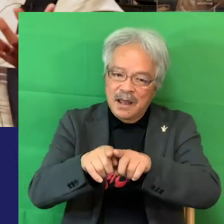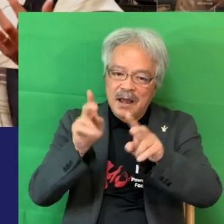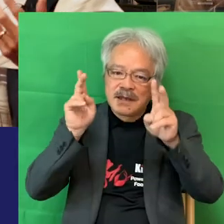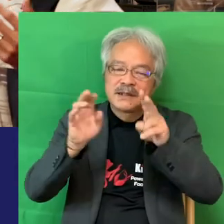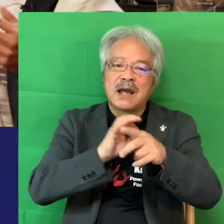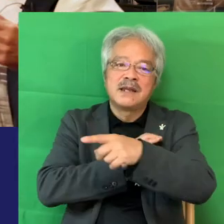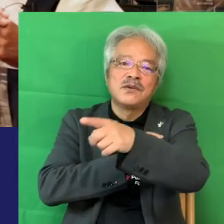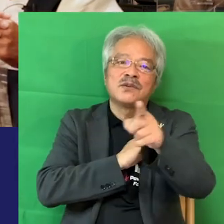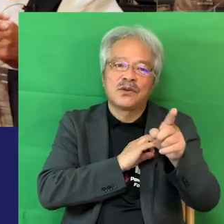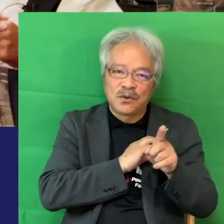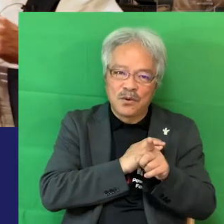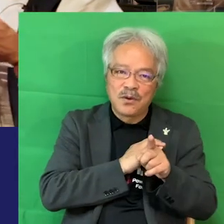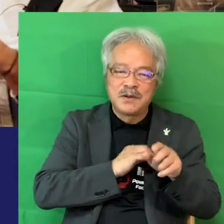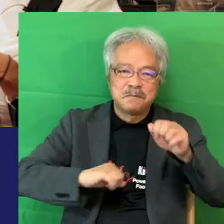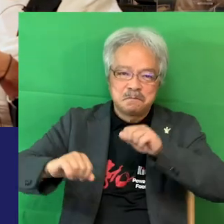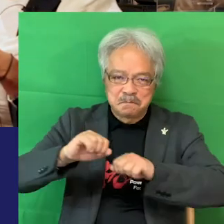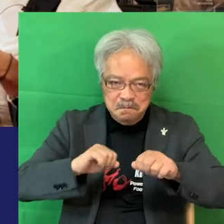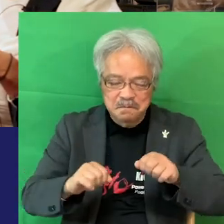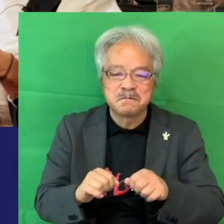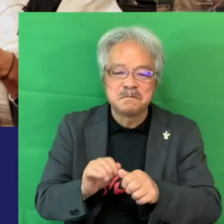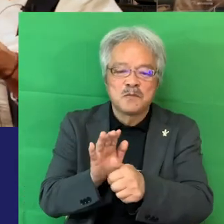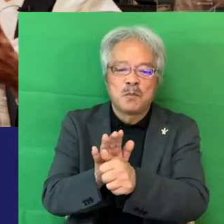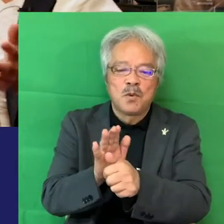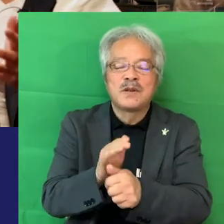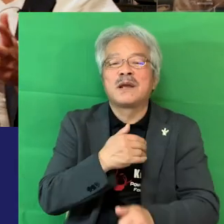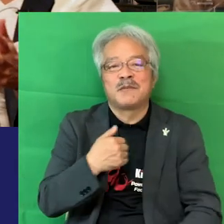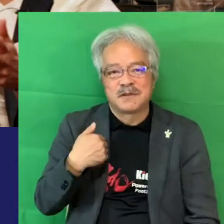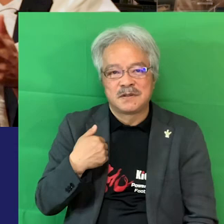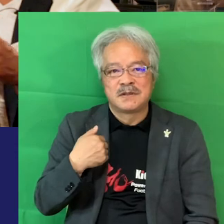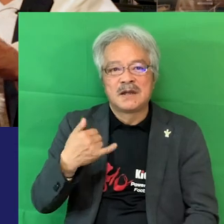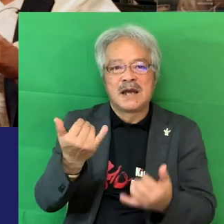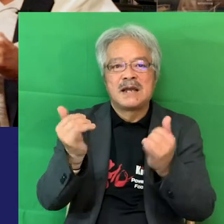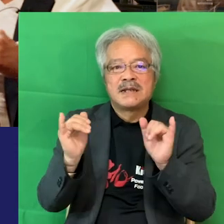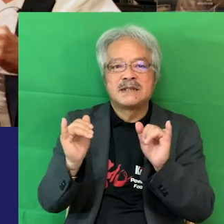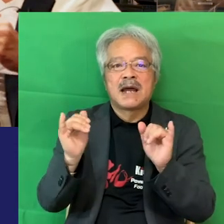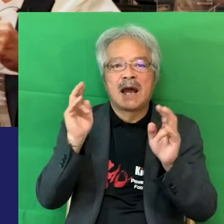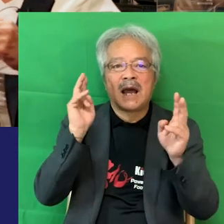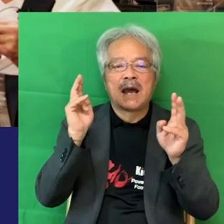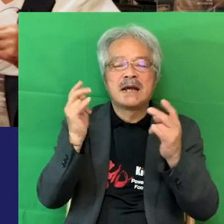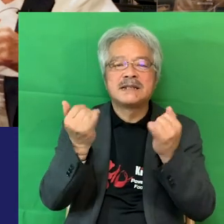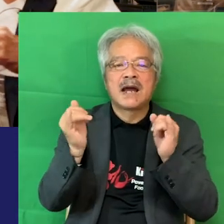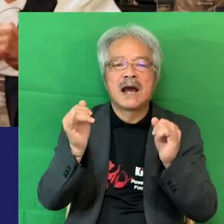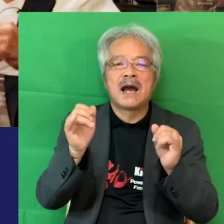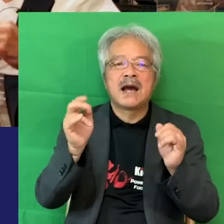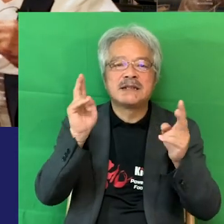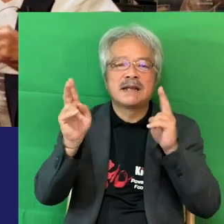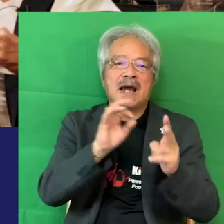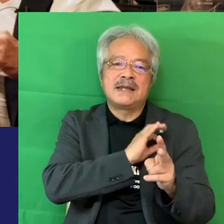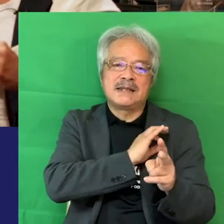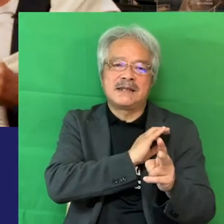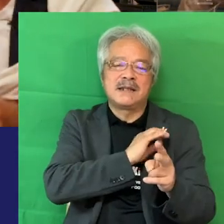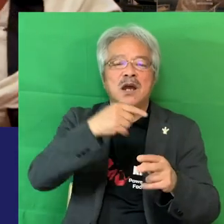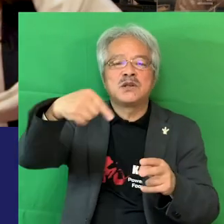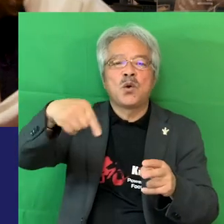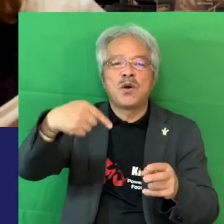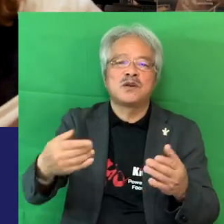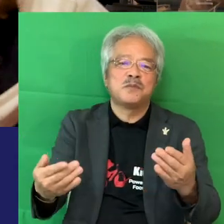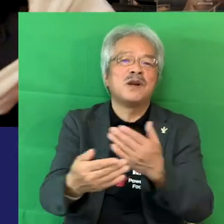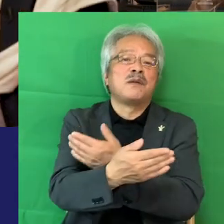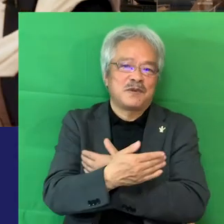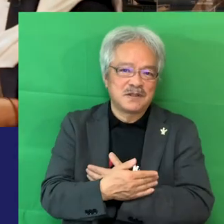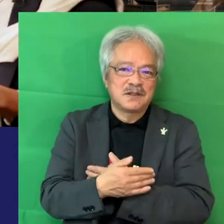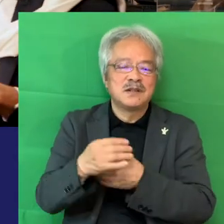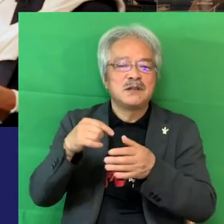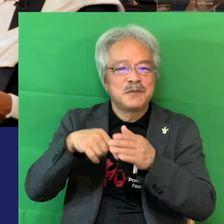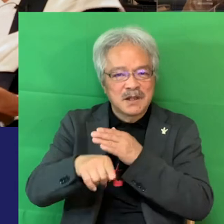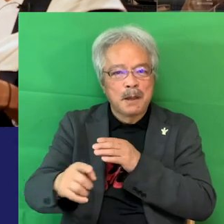取り組めるようなことそれにってさっきのブラインドもそうだけど社員教育にもなったりとかするじゃないですかそういったことを一緒にやれればということでパードナーになっていただければという